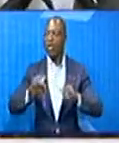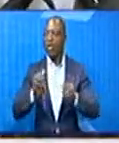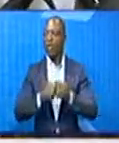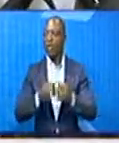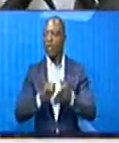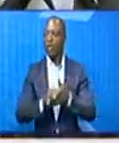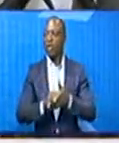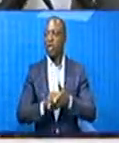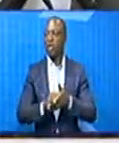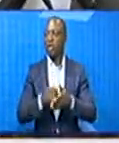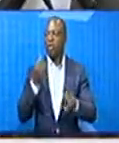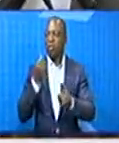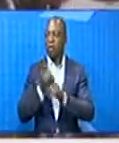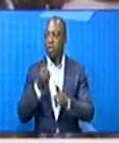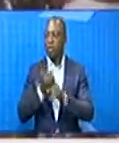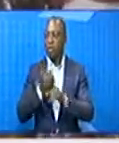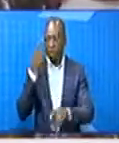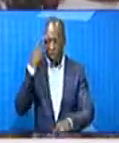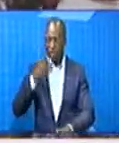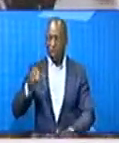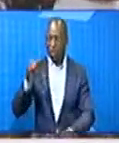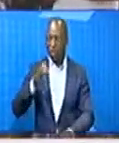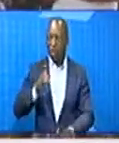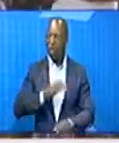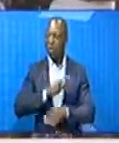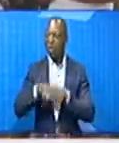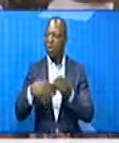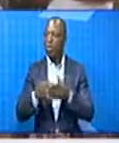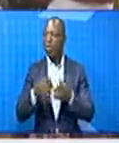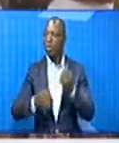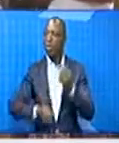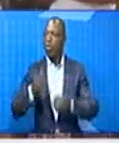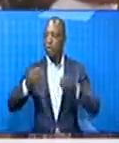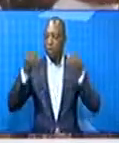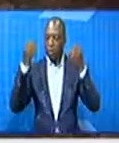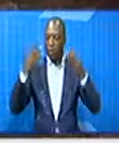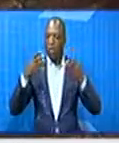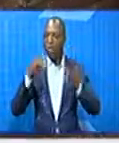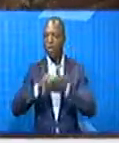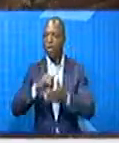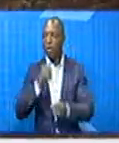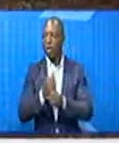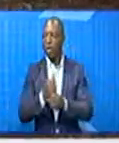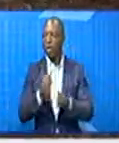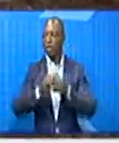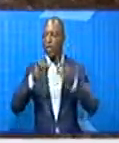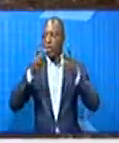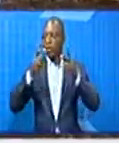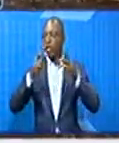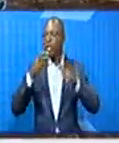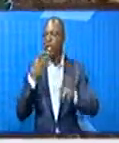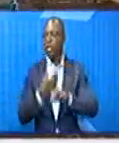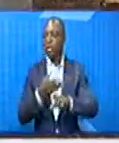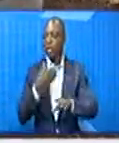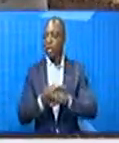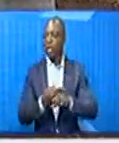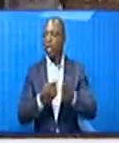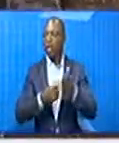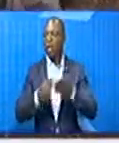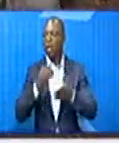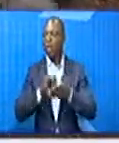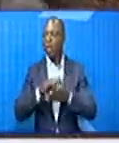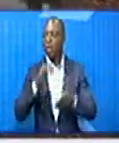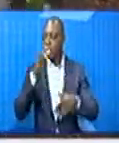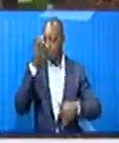les plaidoyers en leur faveur. Les préoccupations sont encore plus vives cette année dans un contexte délicat marqué par la crise